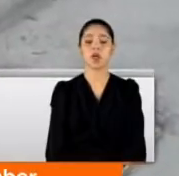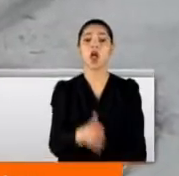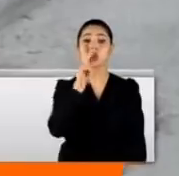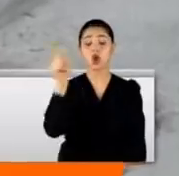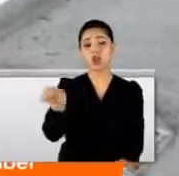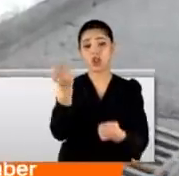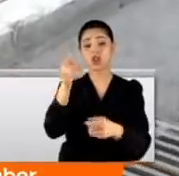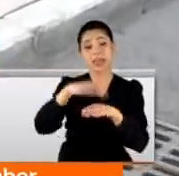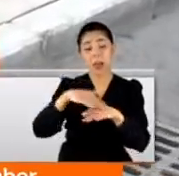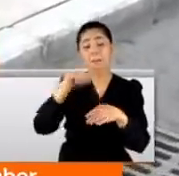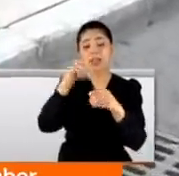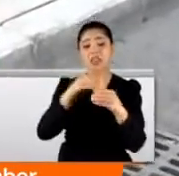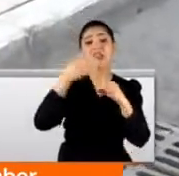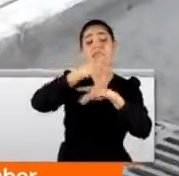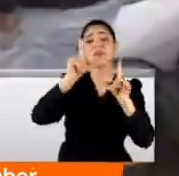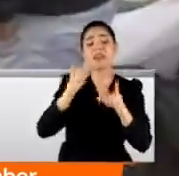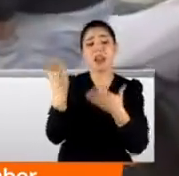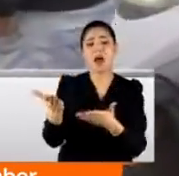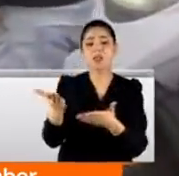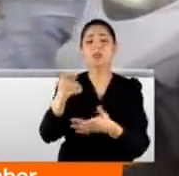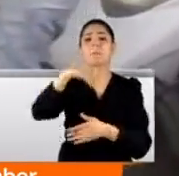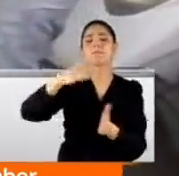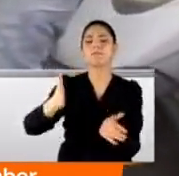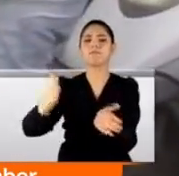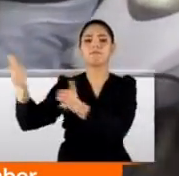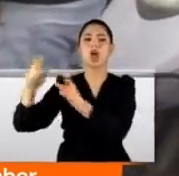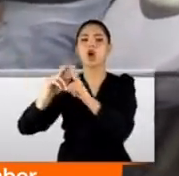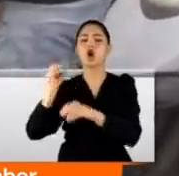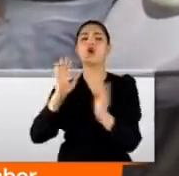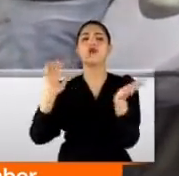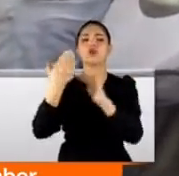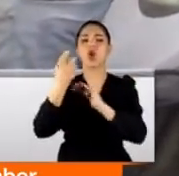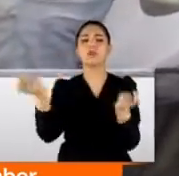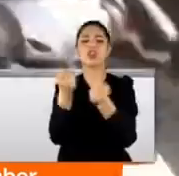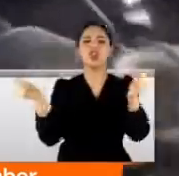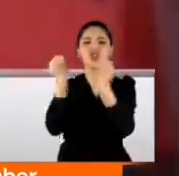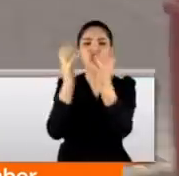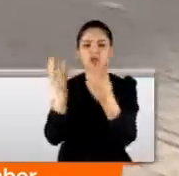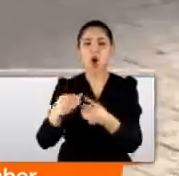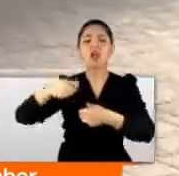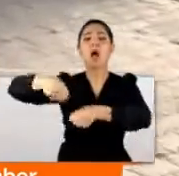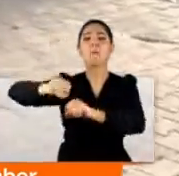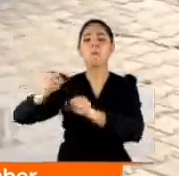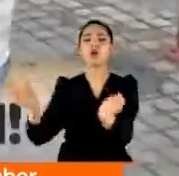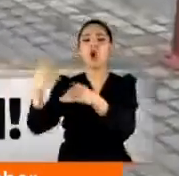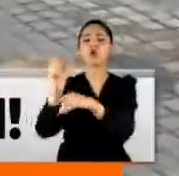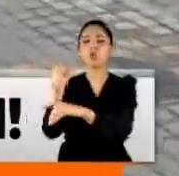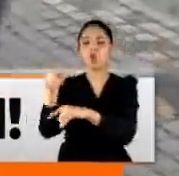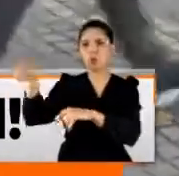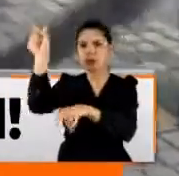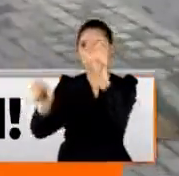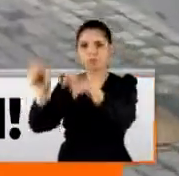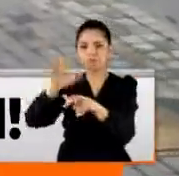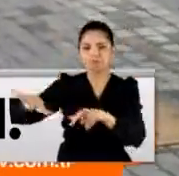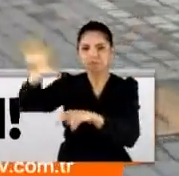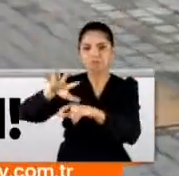onların da işlerini yapabilmesi için girmeleri gerekiyor. Bir tarafta pandemi döneminde iş yükleri bir hayli artan motorlu kuryeler, diğer tarafta